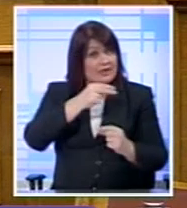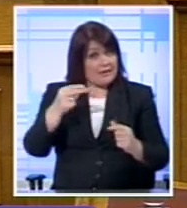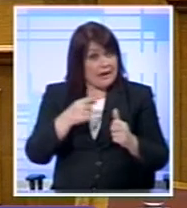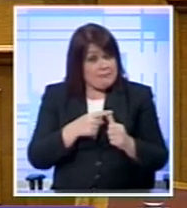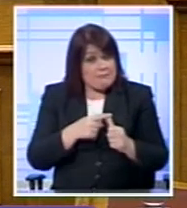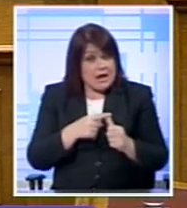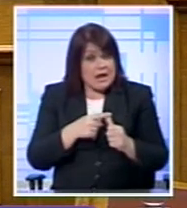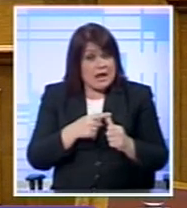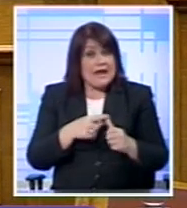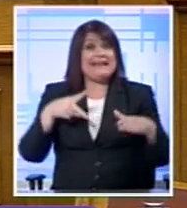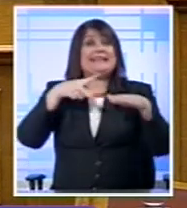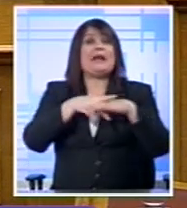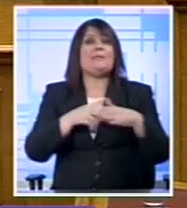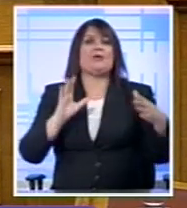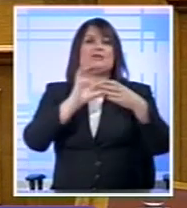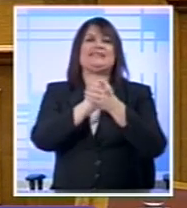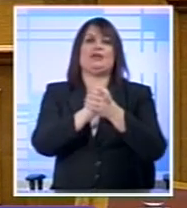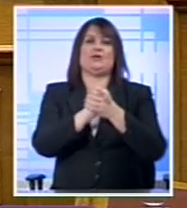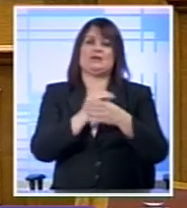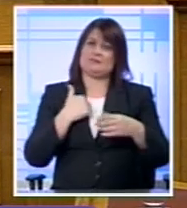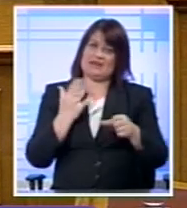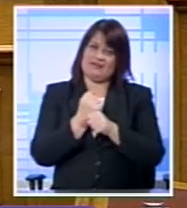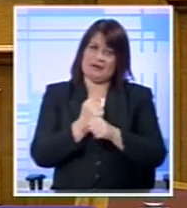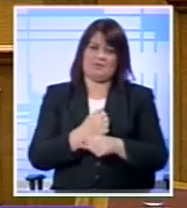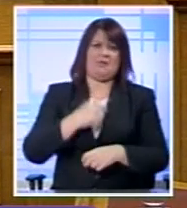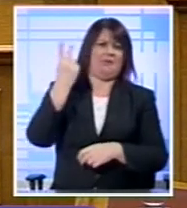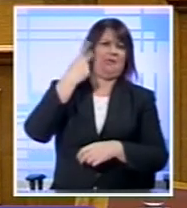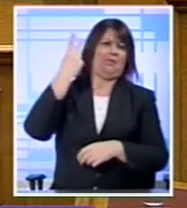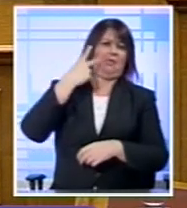τα ταμεία συνοχής Μας κατηγορούν